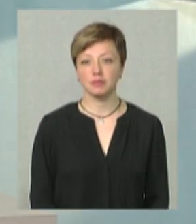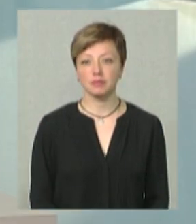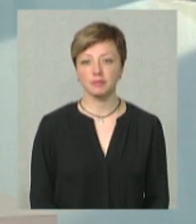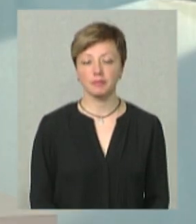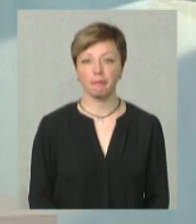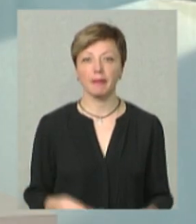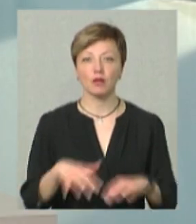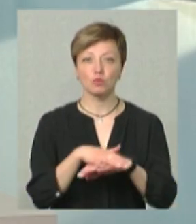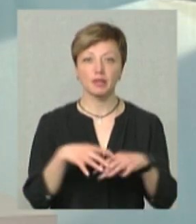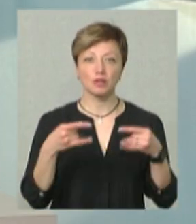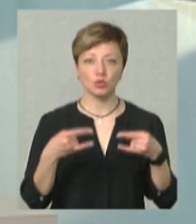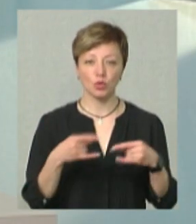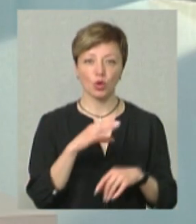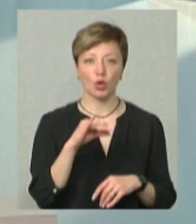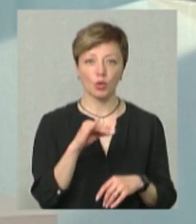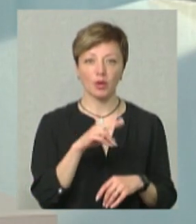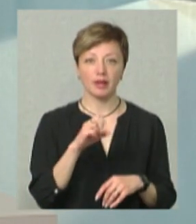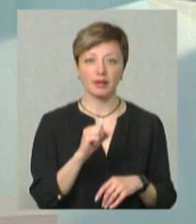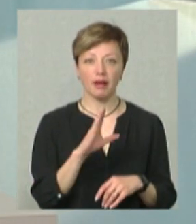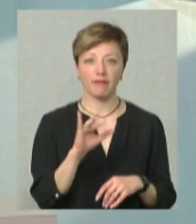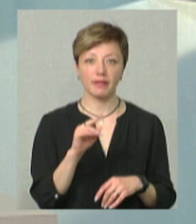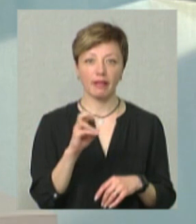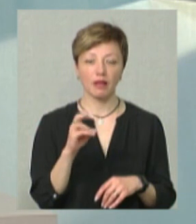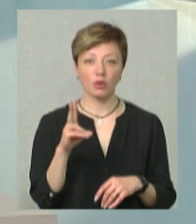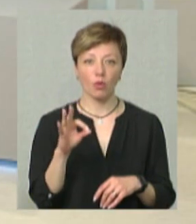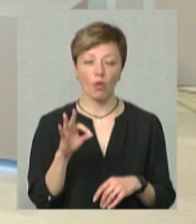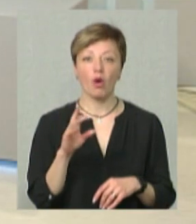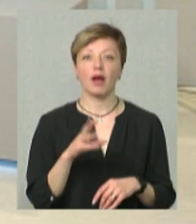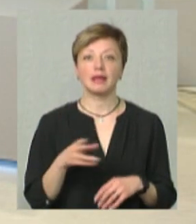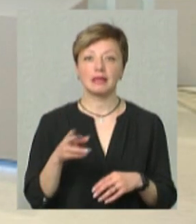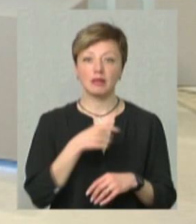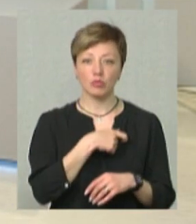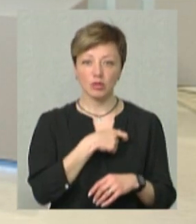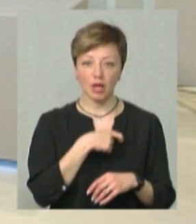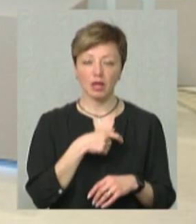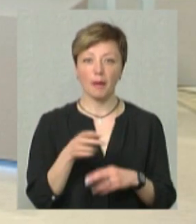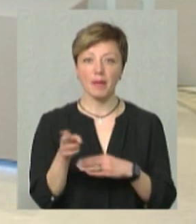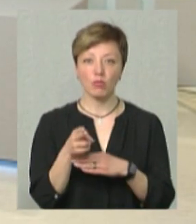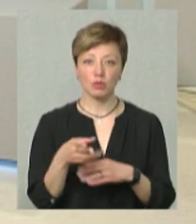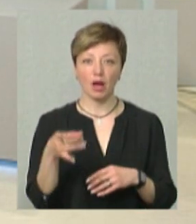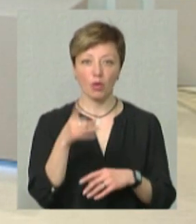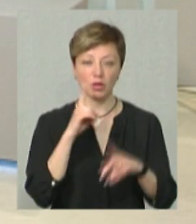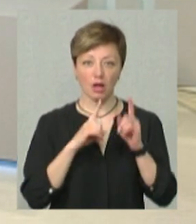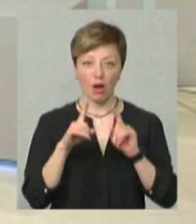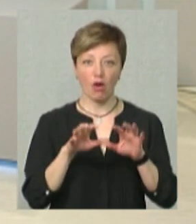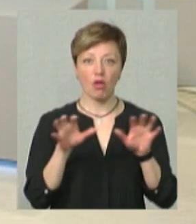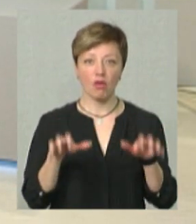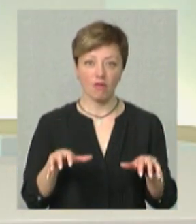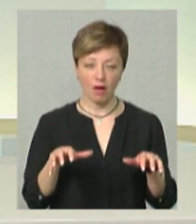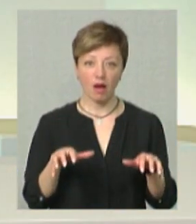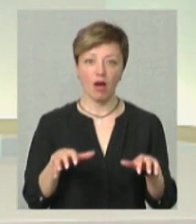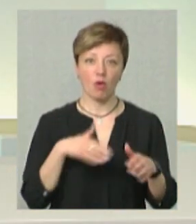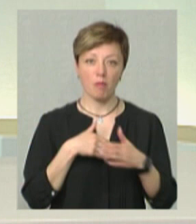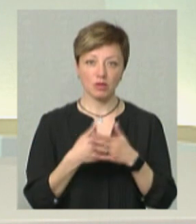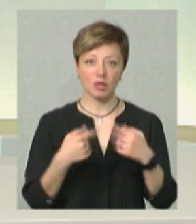В Суспільній студії Юрій Давиденко, депутат Маріупольської районної ради та голова громадської організації «Заходи».